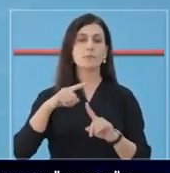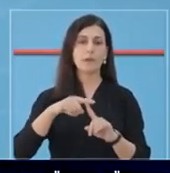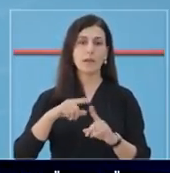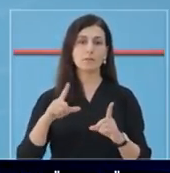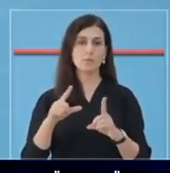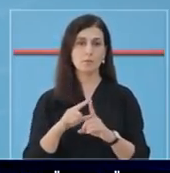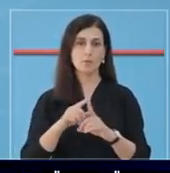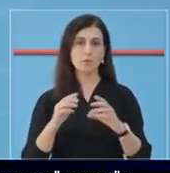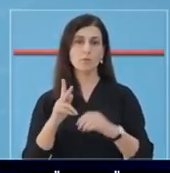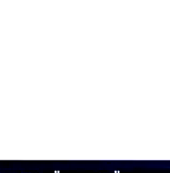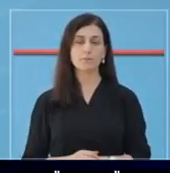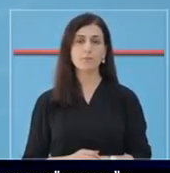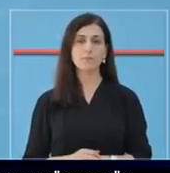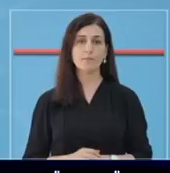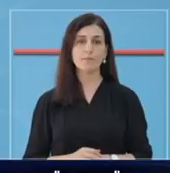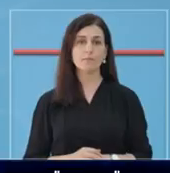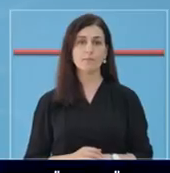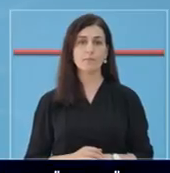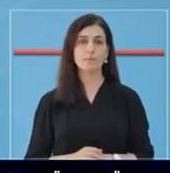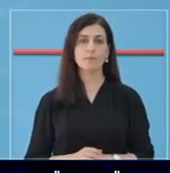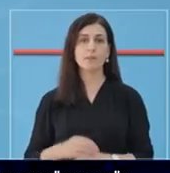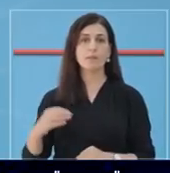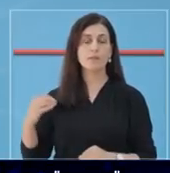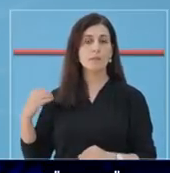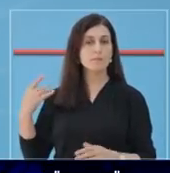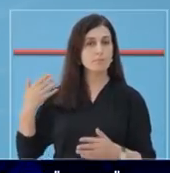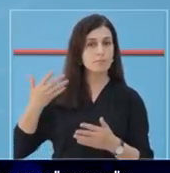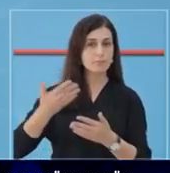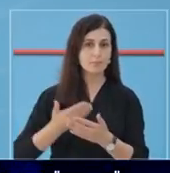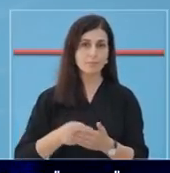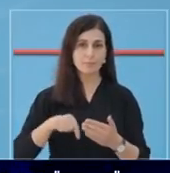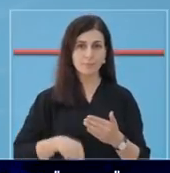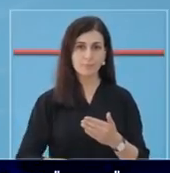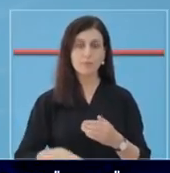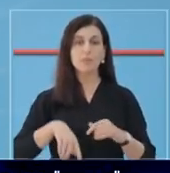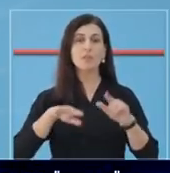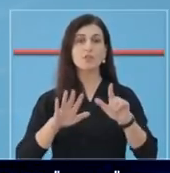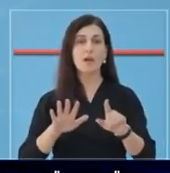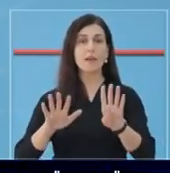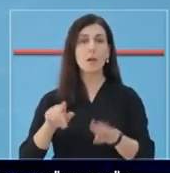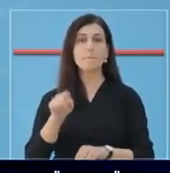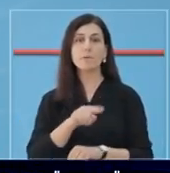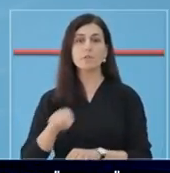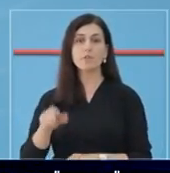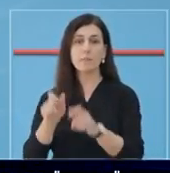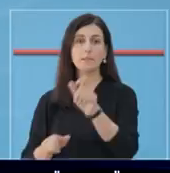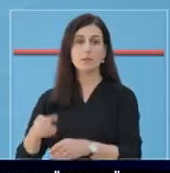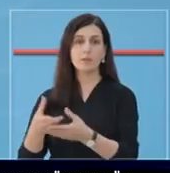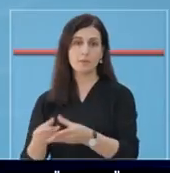Tiran, Durës dhe Kruj. Nga fillimi epidemis, deri në këto momente, 79% dhe të prekurve janë shëruar.